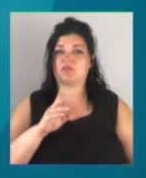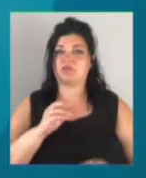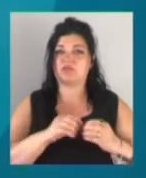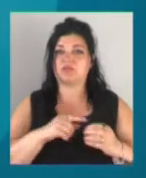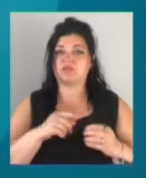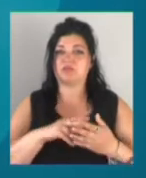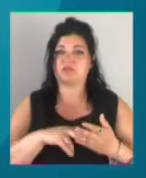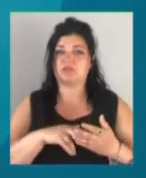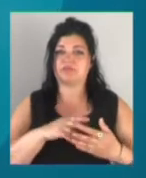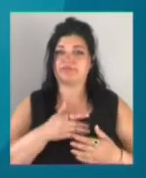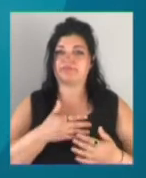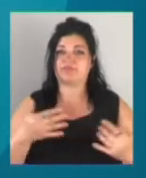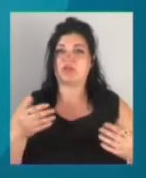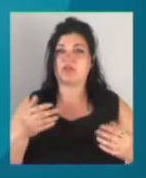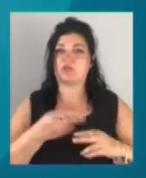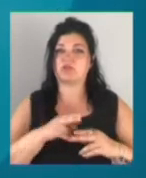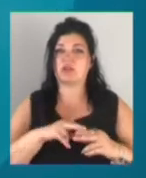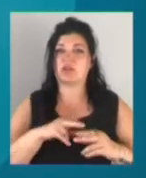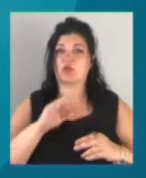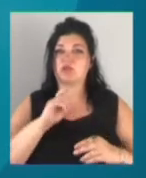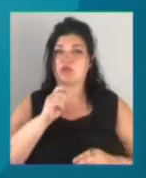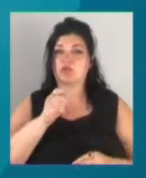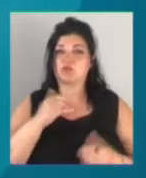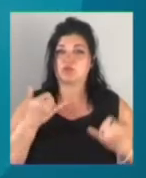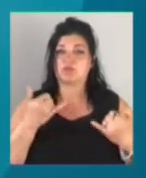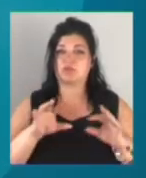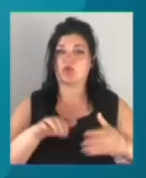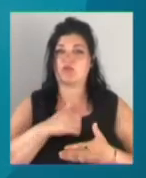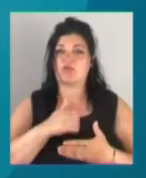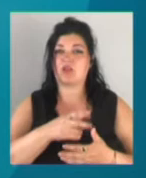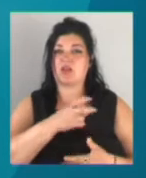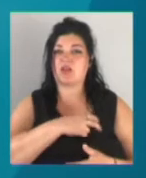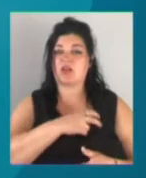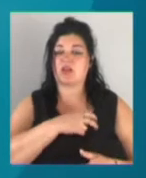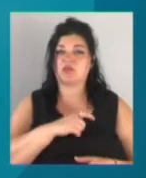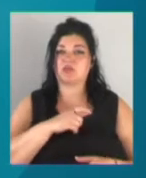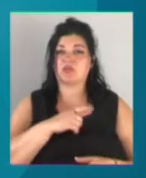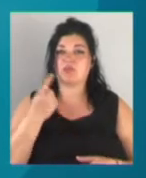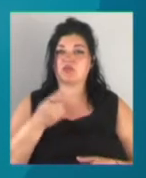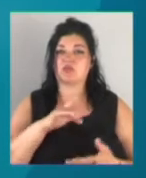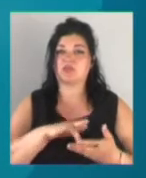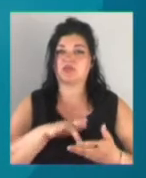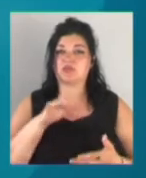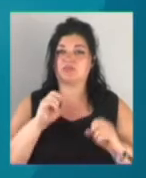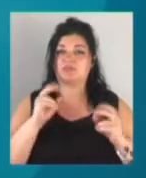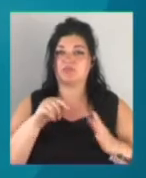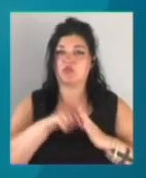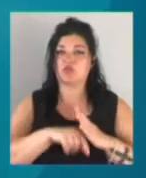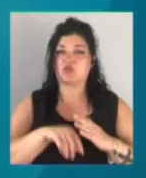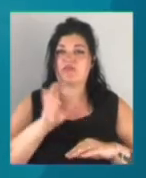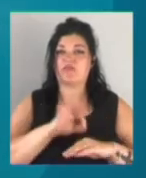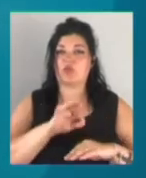інфікованих. Про це кореспондентам Суспільного розповіла головна лікарка Одеського облазного центру соціально значуших хвороб Світлана